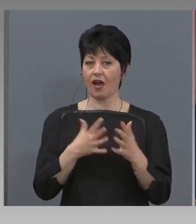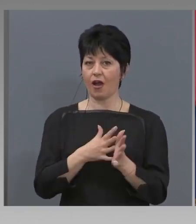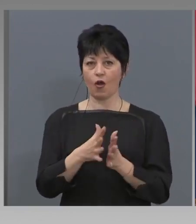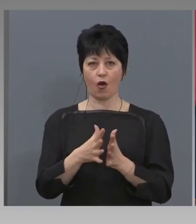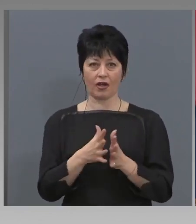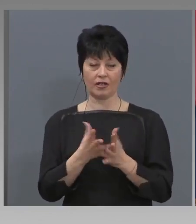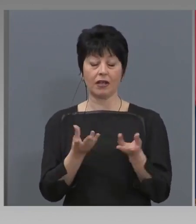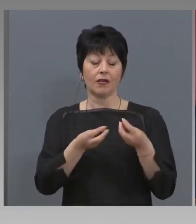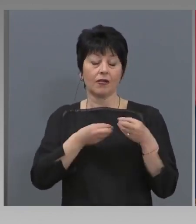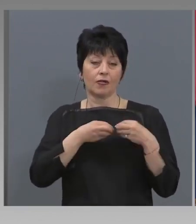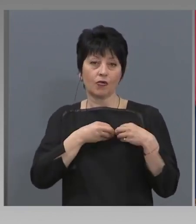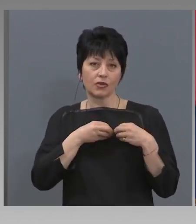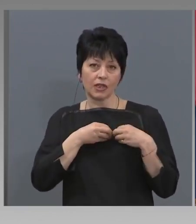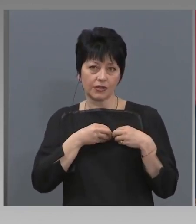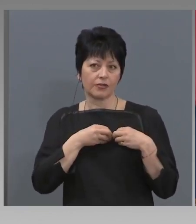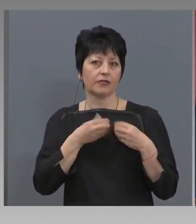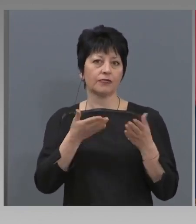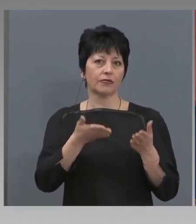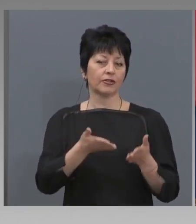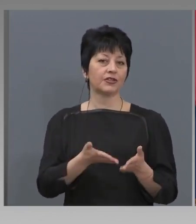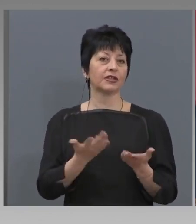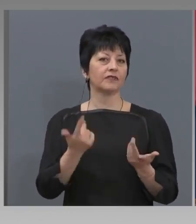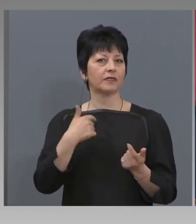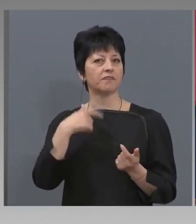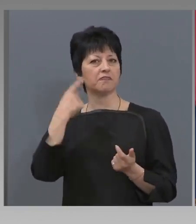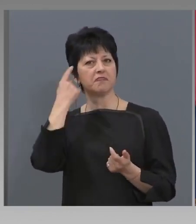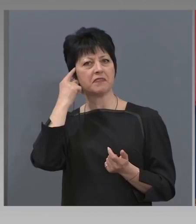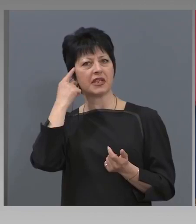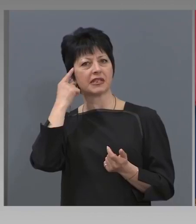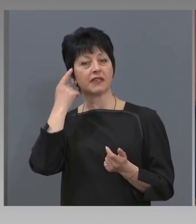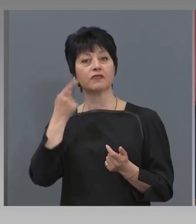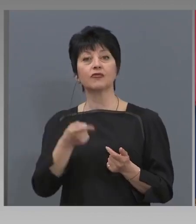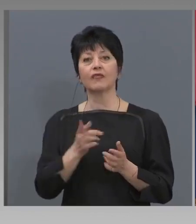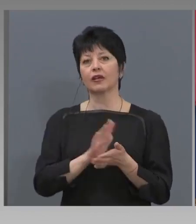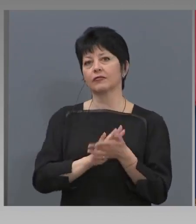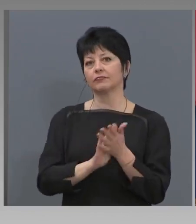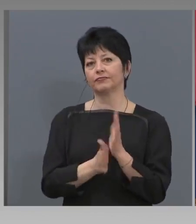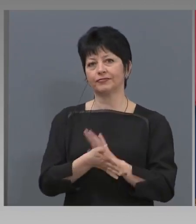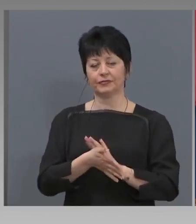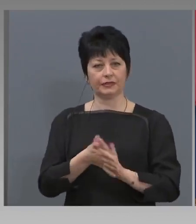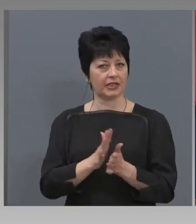Усещането ни е, че си мислиме, че това се ще свърши.